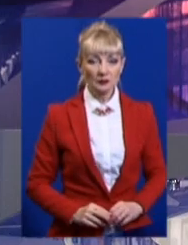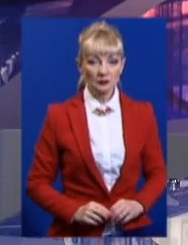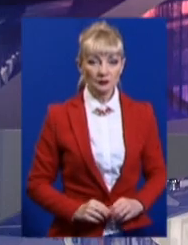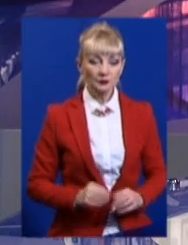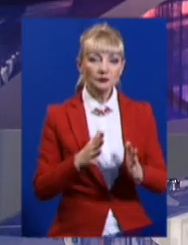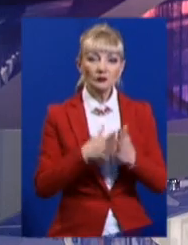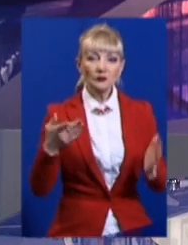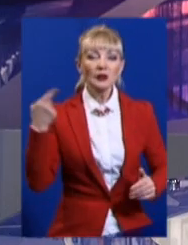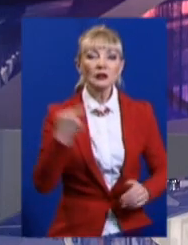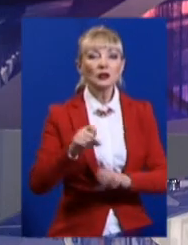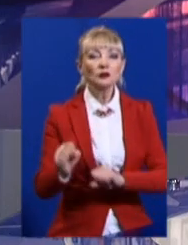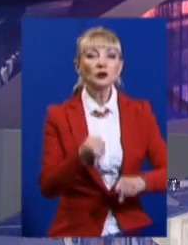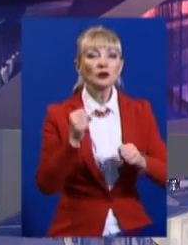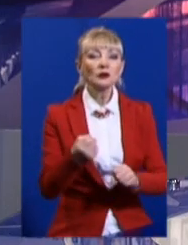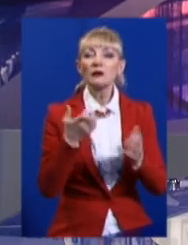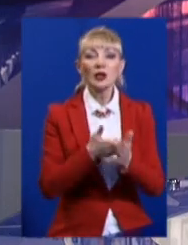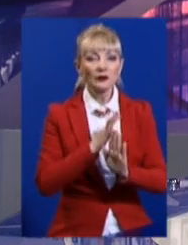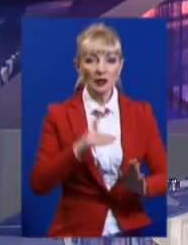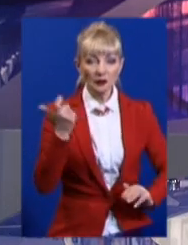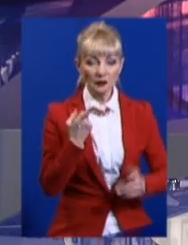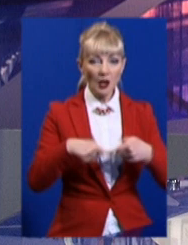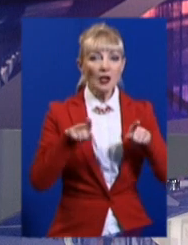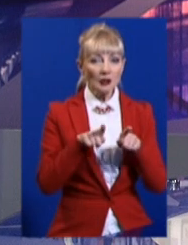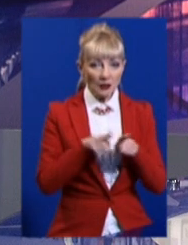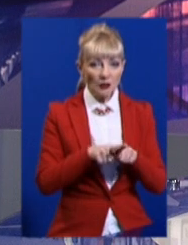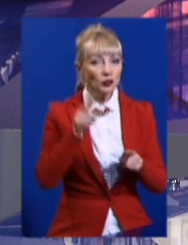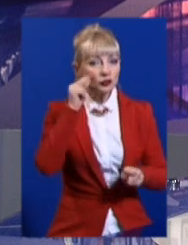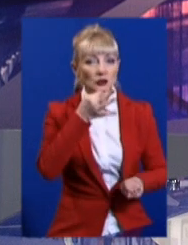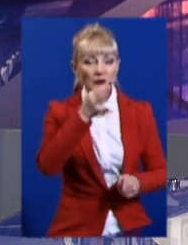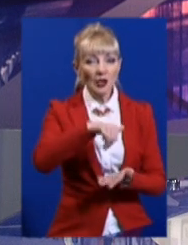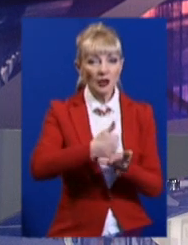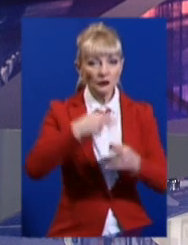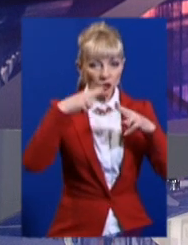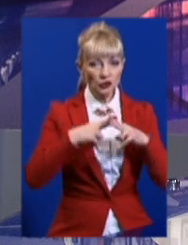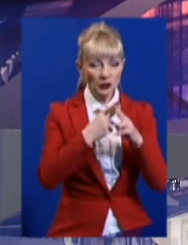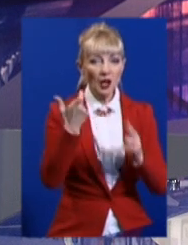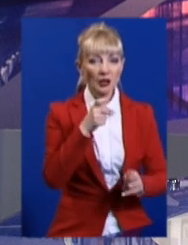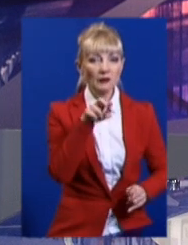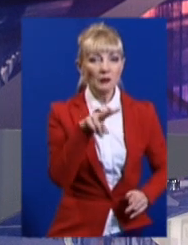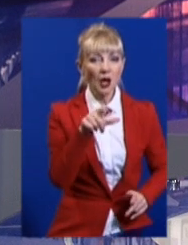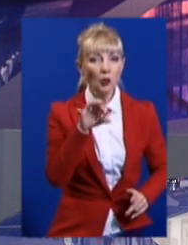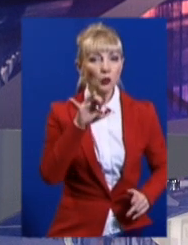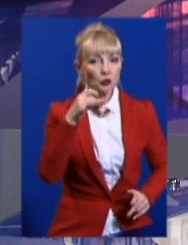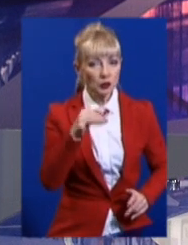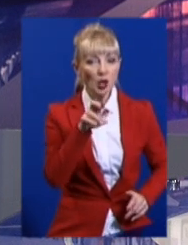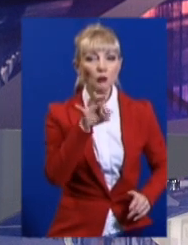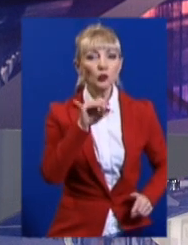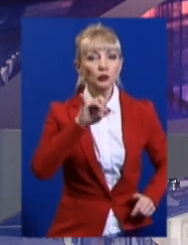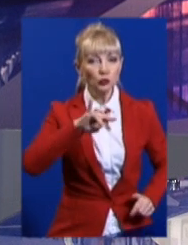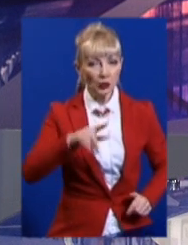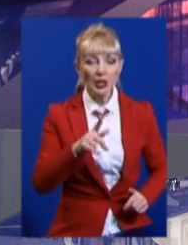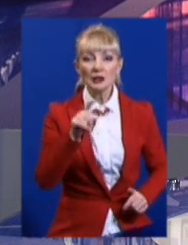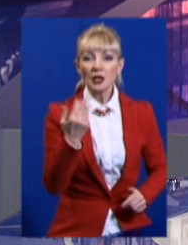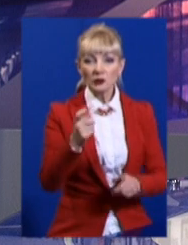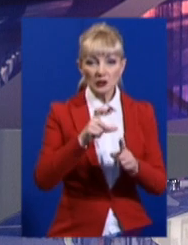Більше тисячі двірників не вистачає Харкова. Такі цифри наводить головний інженер Харків-Благоустрою Андрій Ворвуль. За його словами,